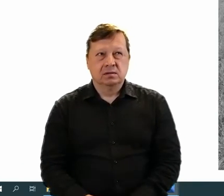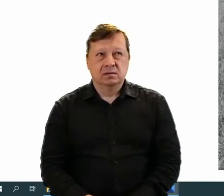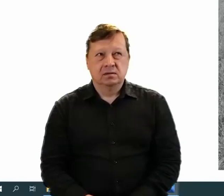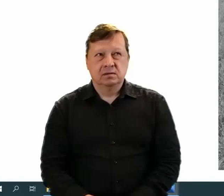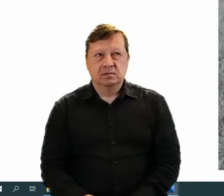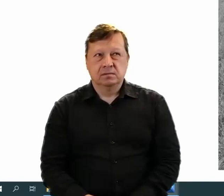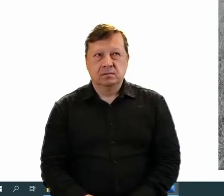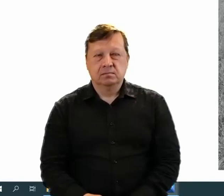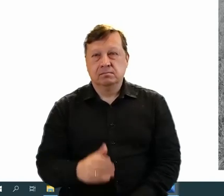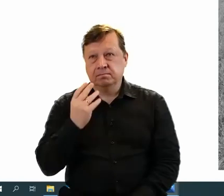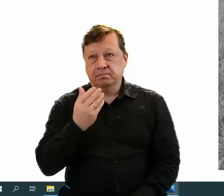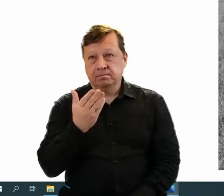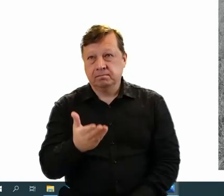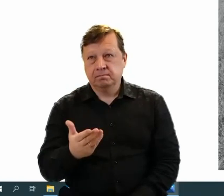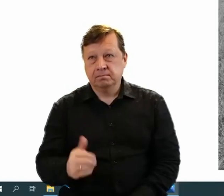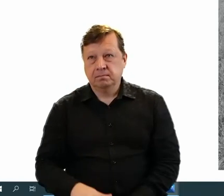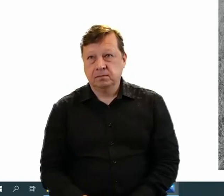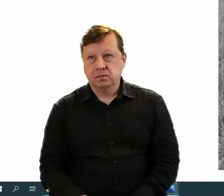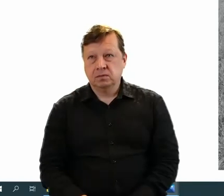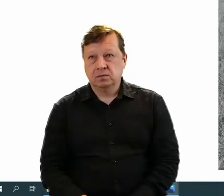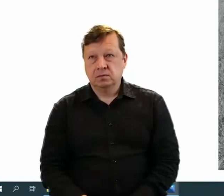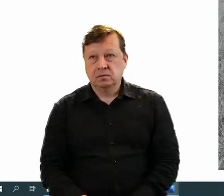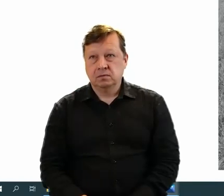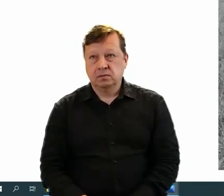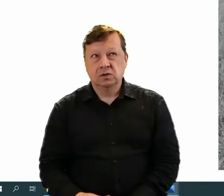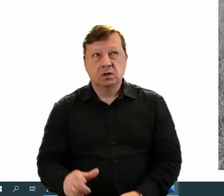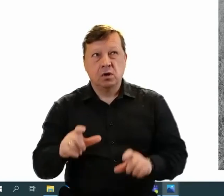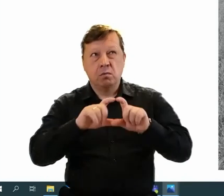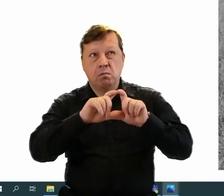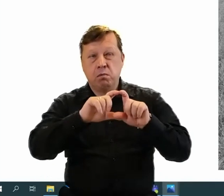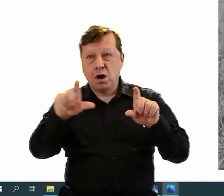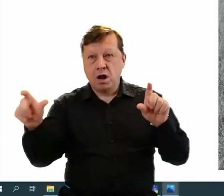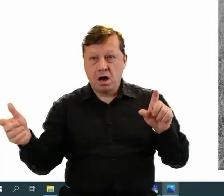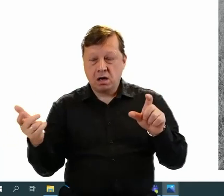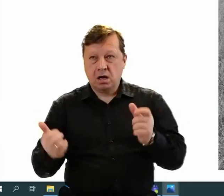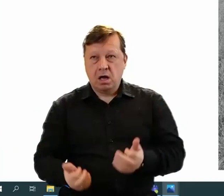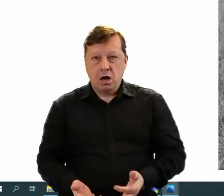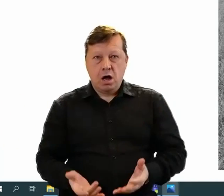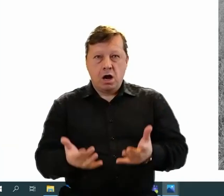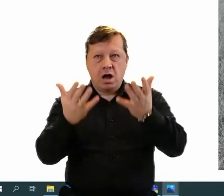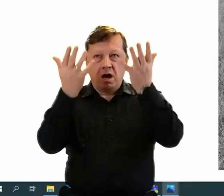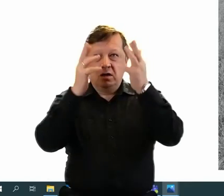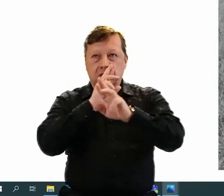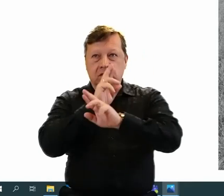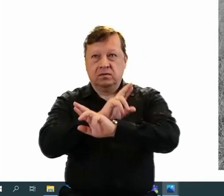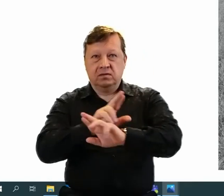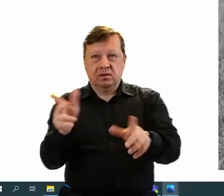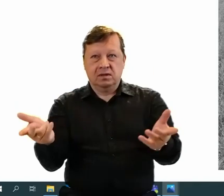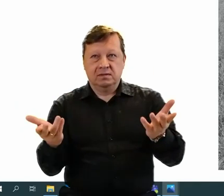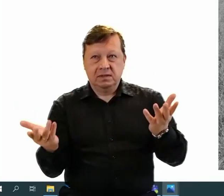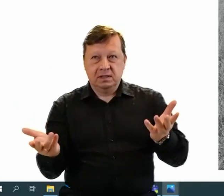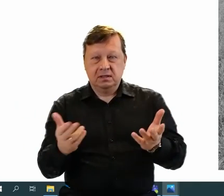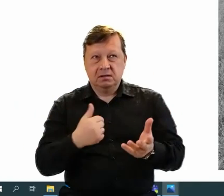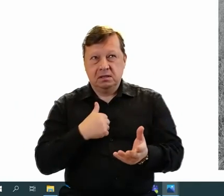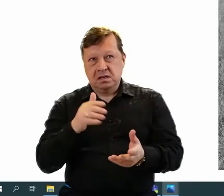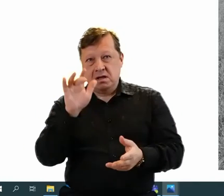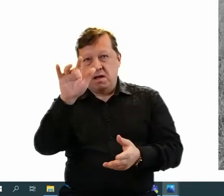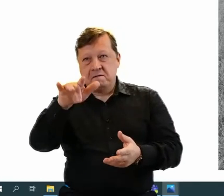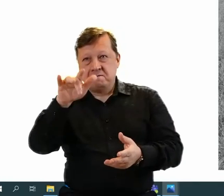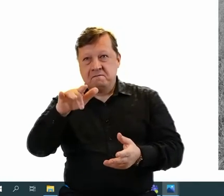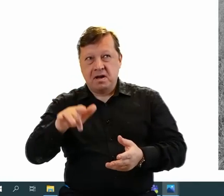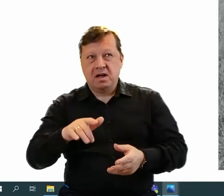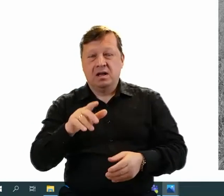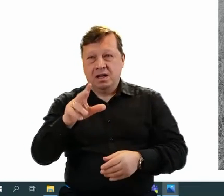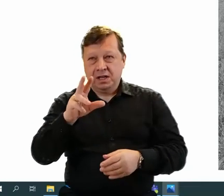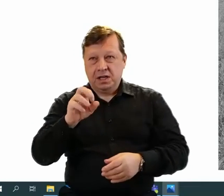Wygląda w ten sposób. Jak widzicie blok całkowicie zarośnięty jest roślinnością, więc można właściwie tylko domniemywać, że to nadal jest osiedle